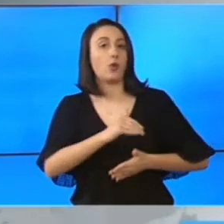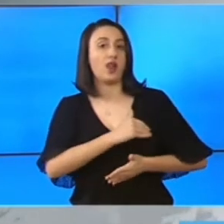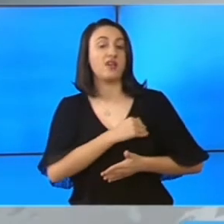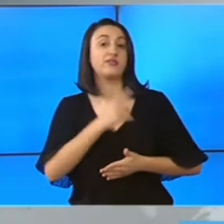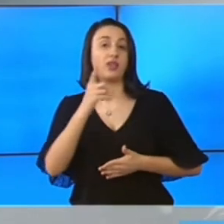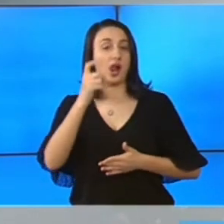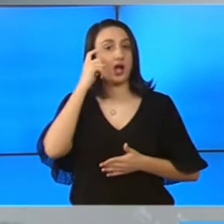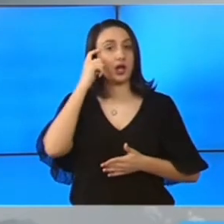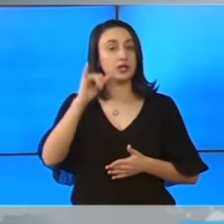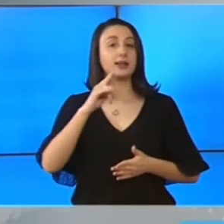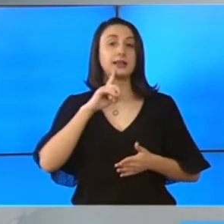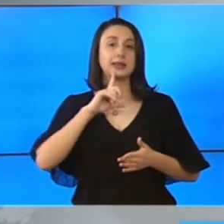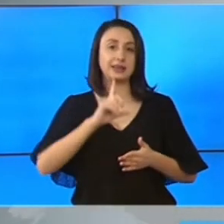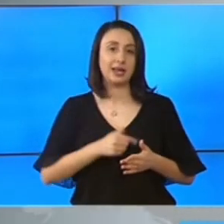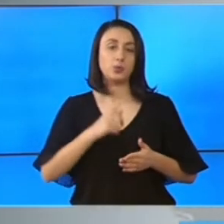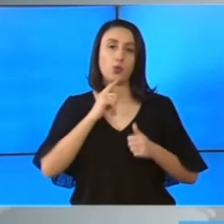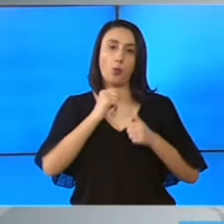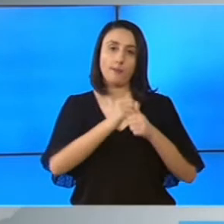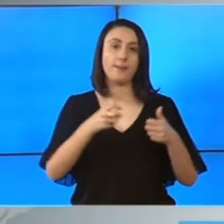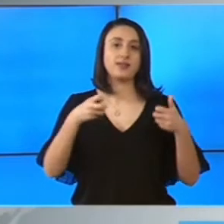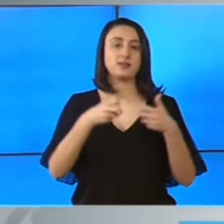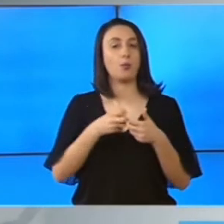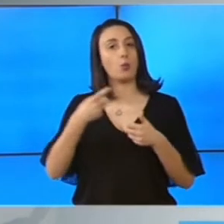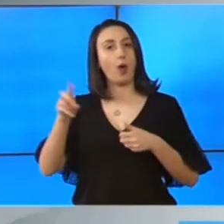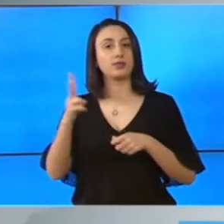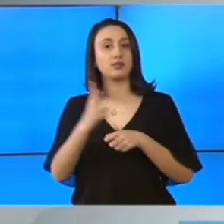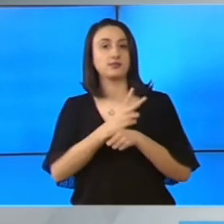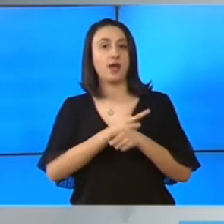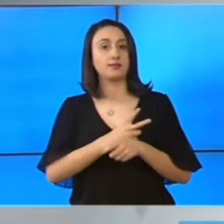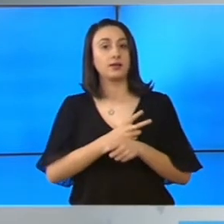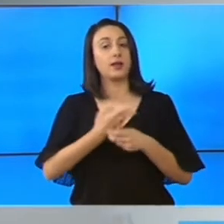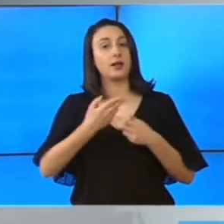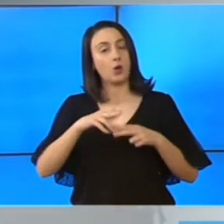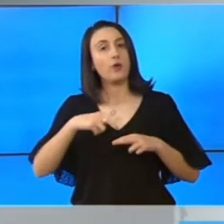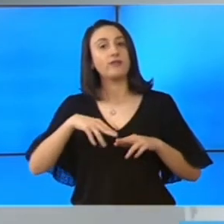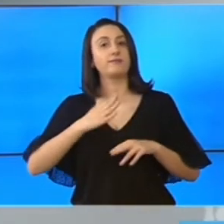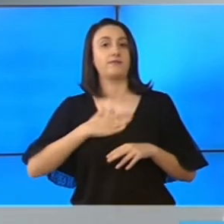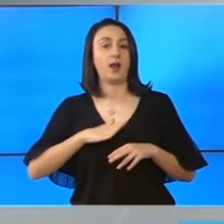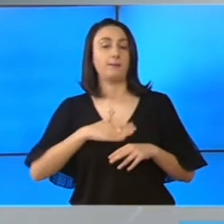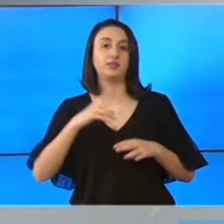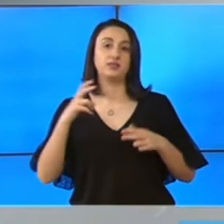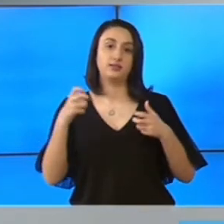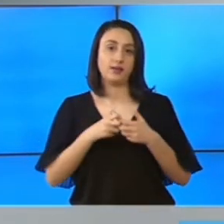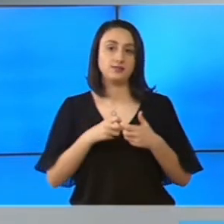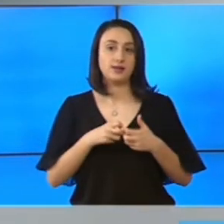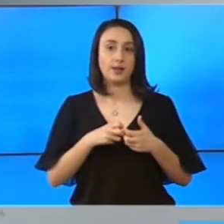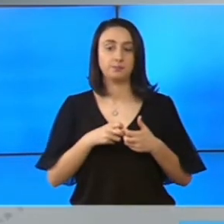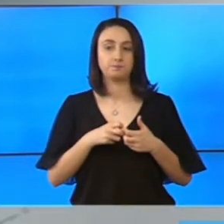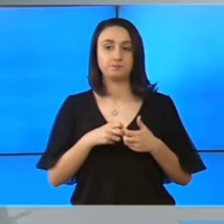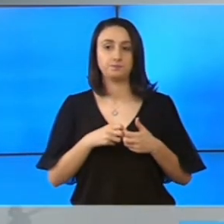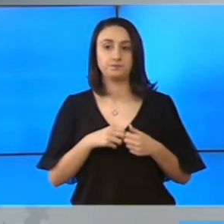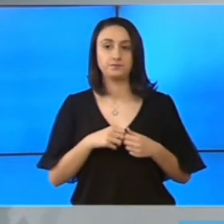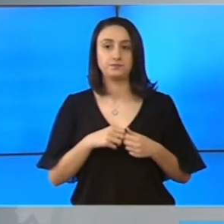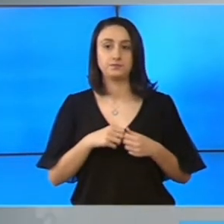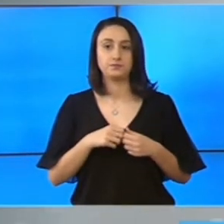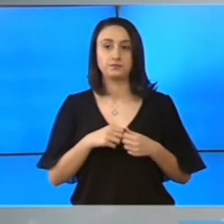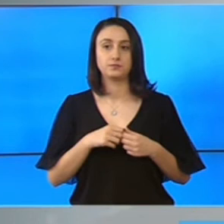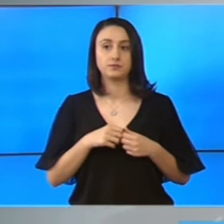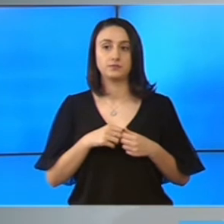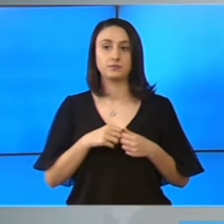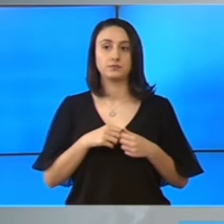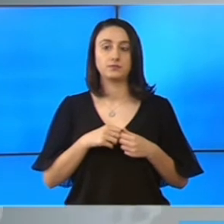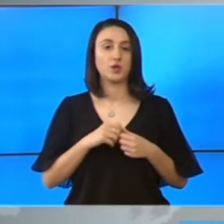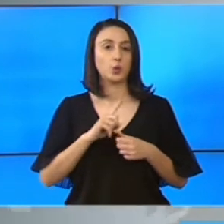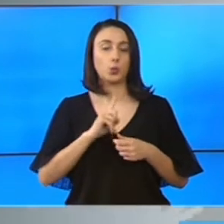El este de părere că ar trebui să urmăm exemplul altor state. Ne-am dorit niște teste, nu neapărat